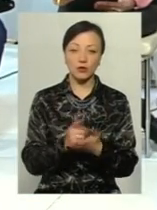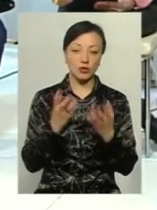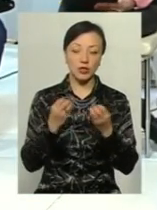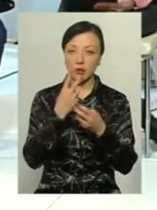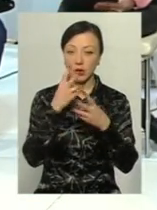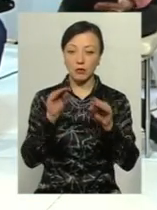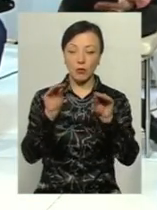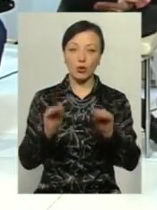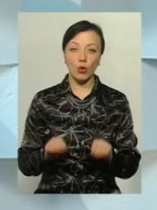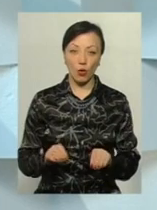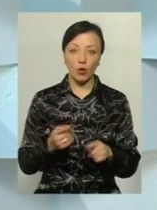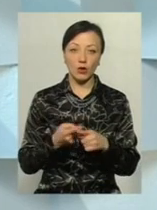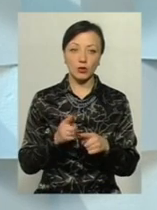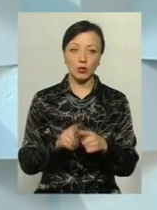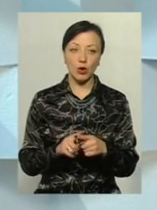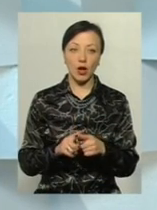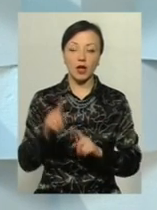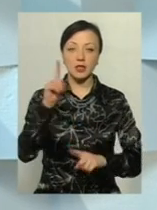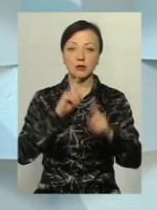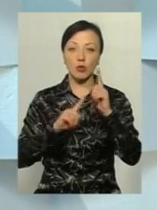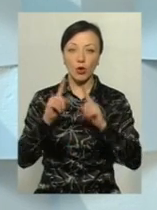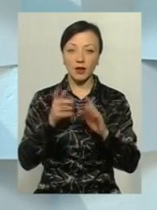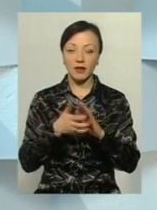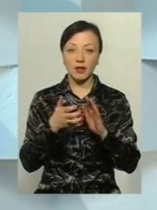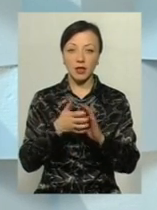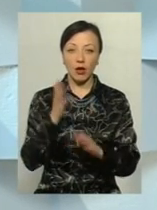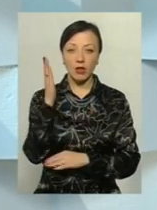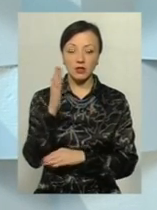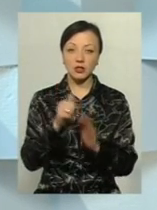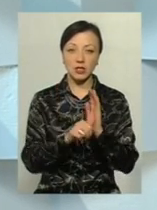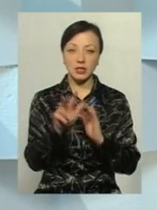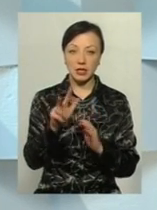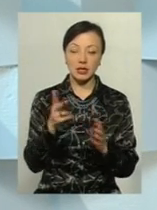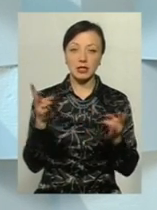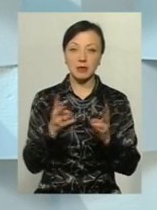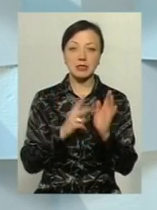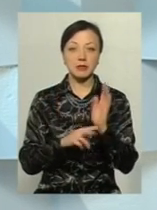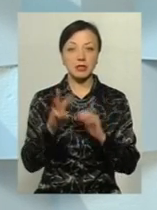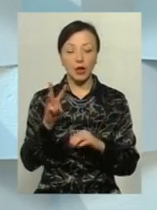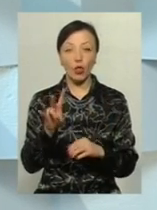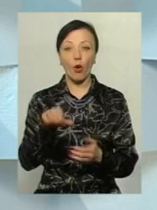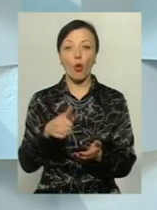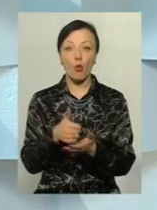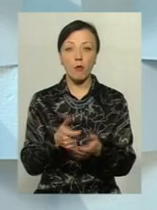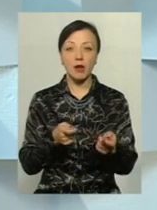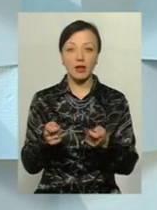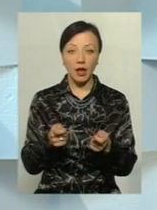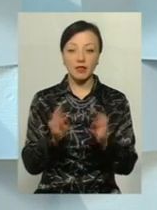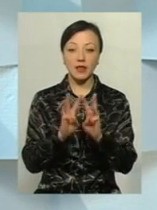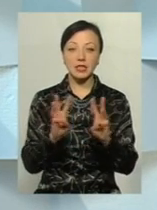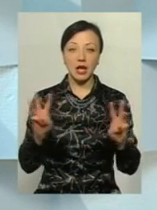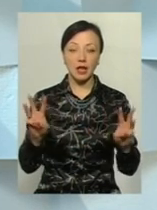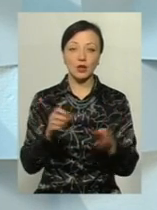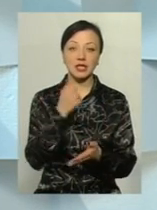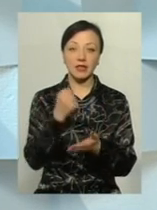протоколу отої установчих зборів, тому що не хватило голосів 63, а треба 73. Але губернатор виявляється на сайті вже їх затвердив.